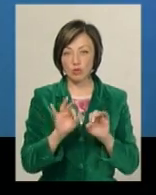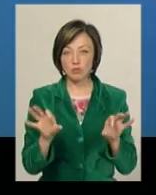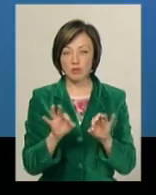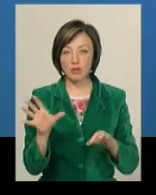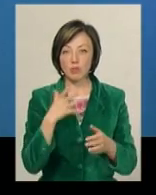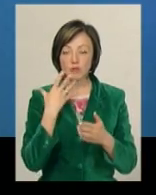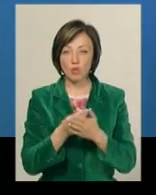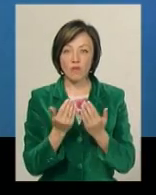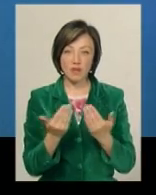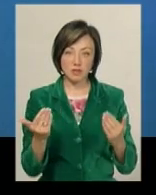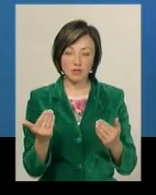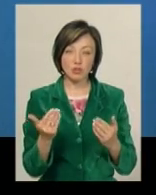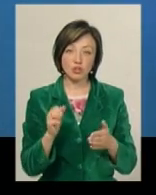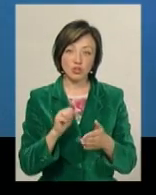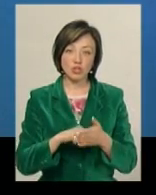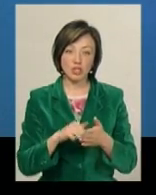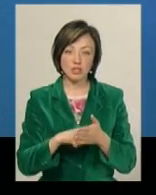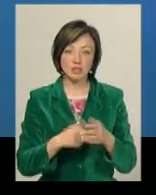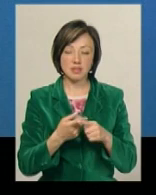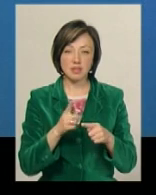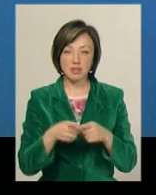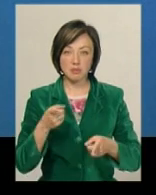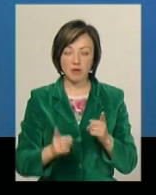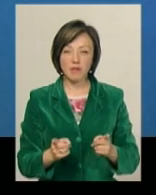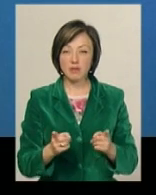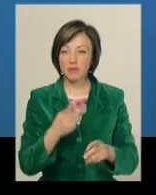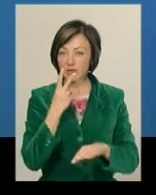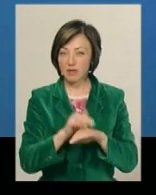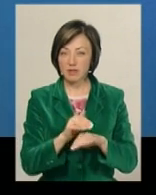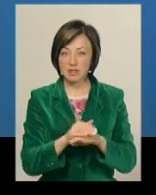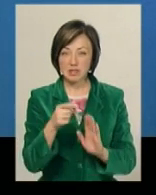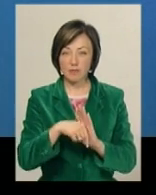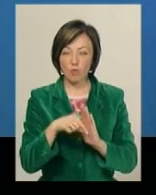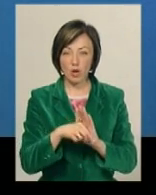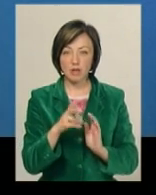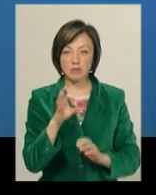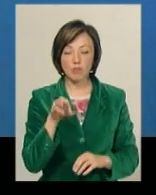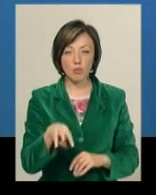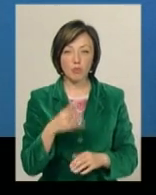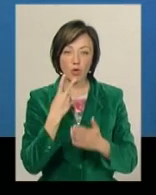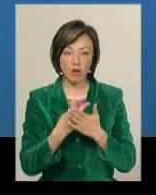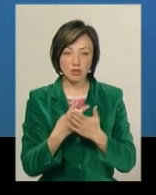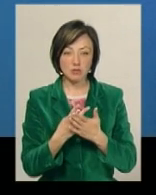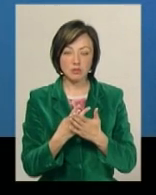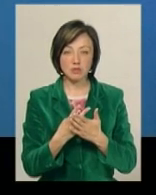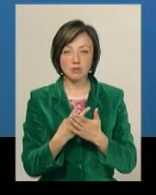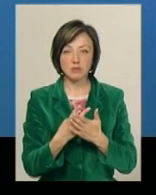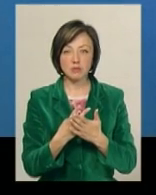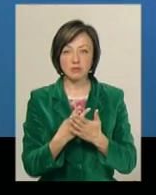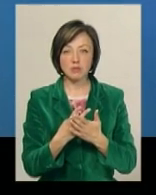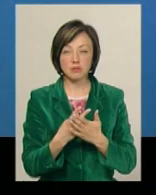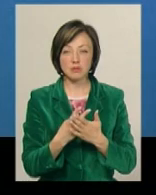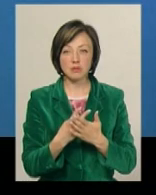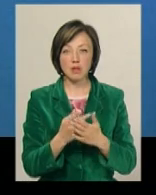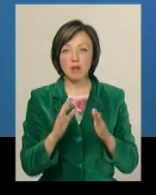про свою виставку, а через експлікацію, яка насправді теж виявилася таким символізмом, який показує той метод виставки,